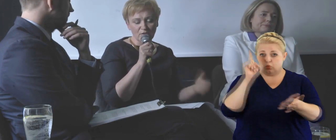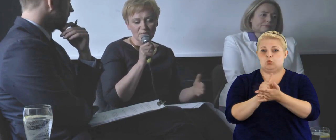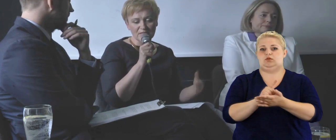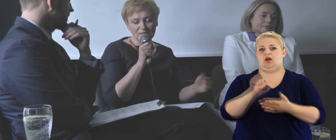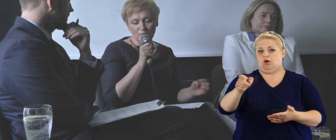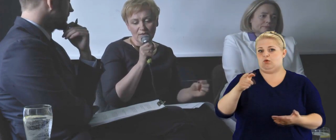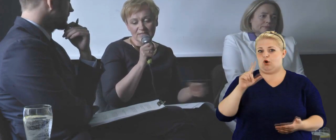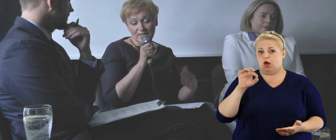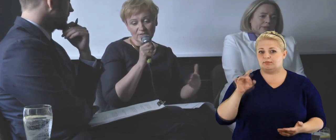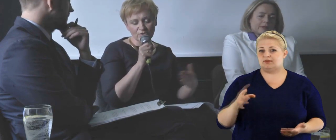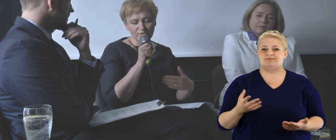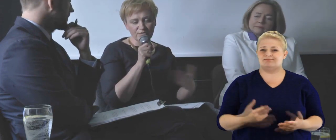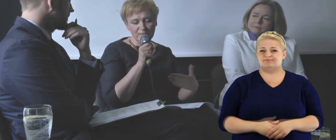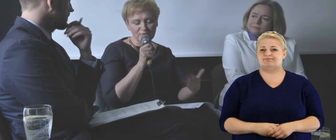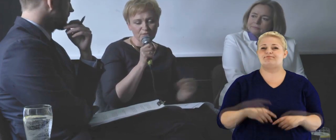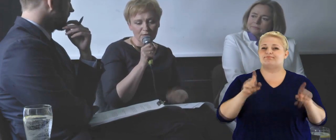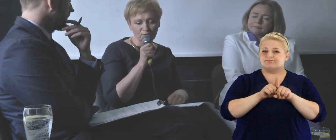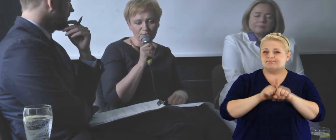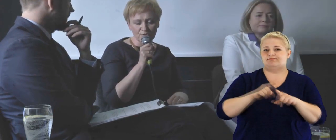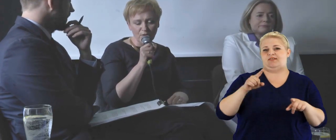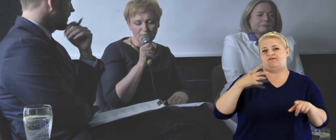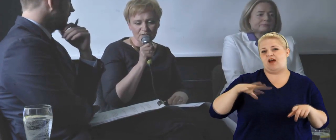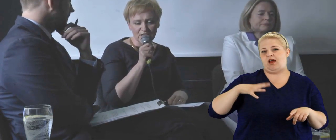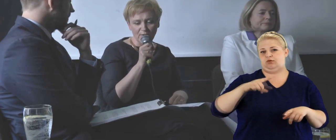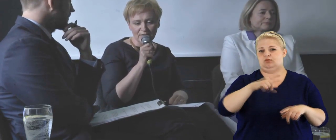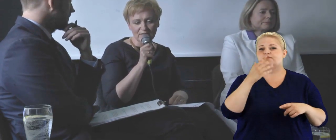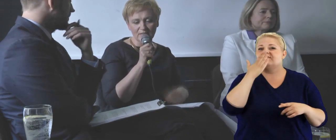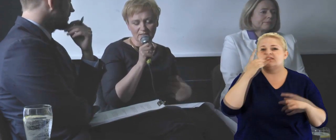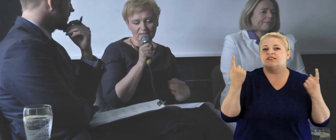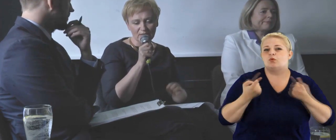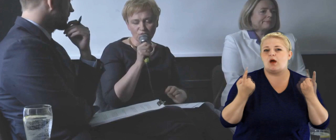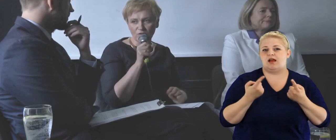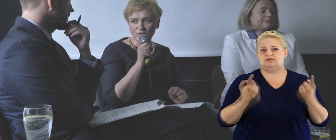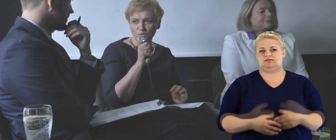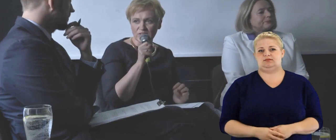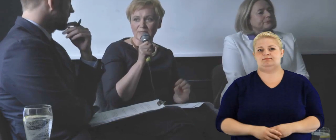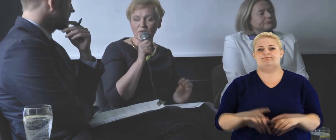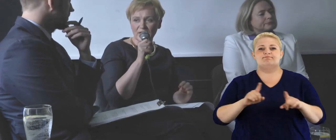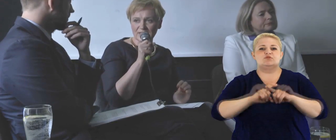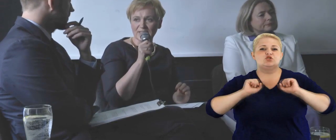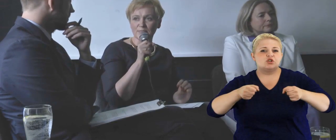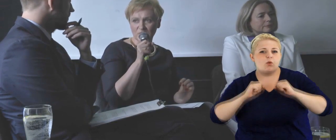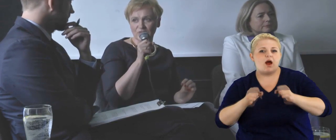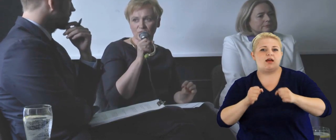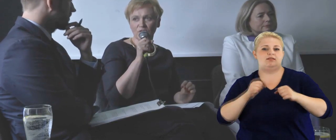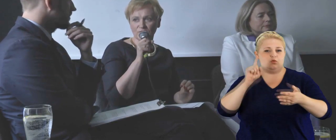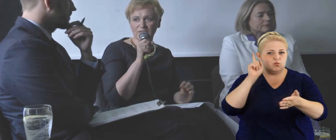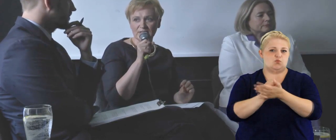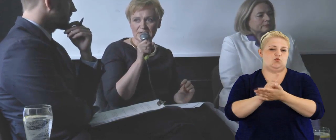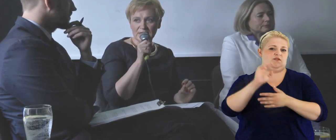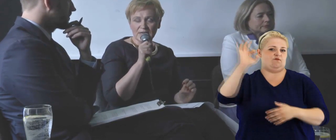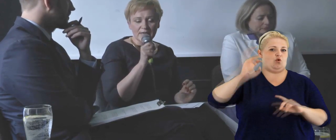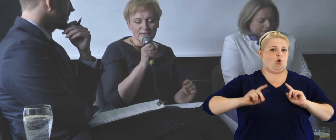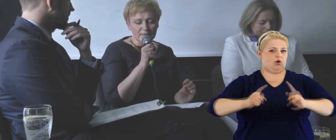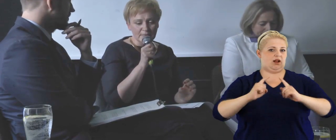chociażby dobra sytuacja, czy wiele przykładów dobrych działań i zakończonych sukcesem organizacji pozarządowych,